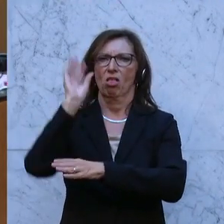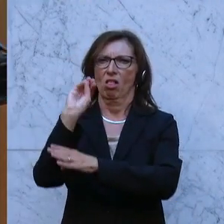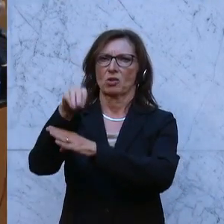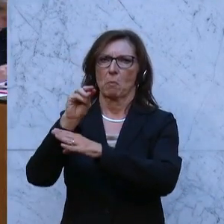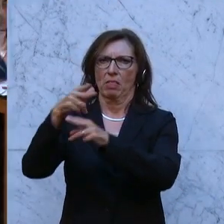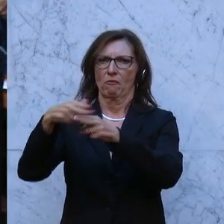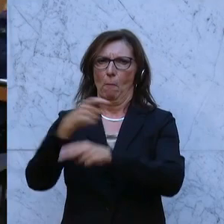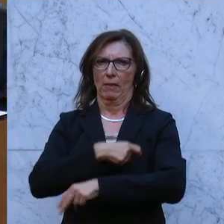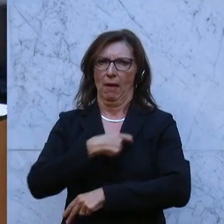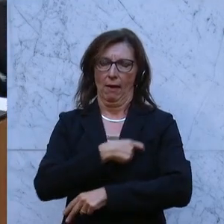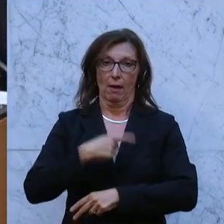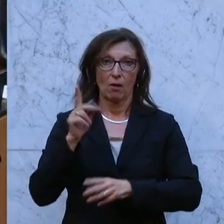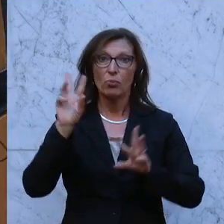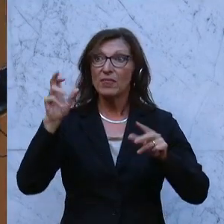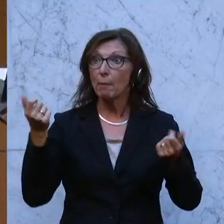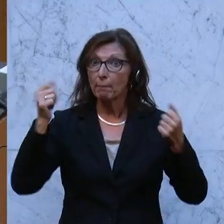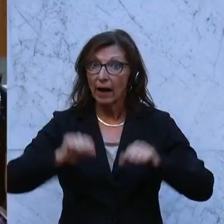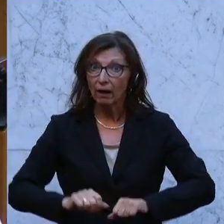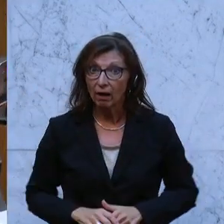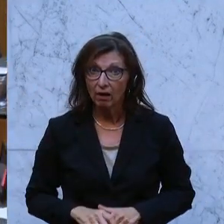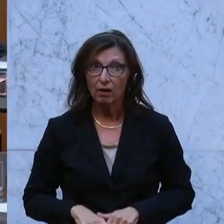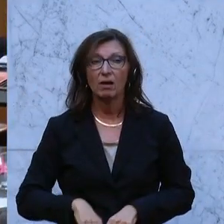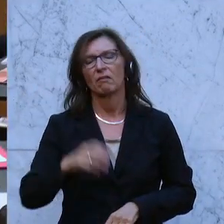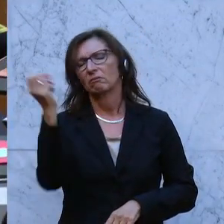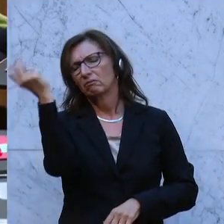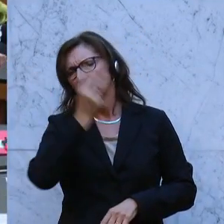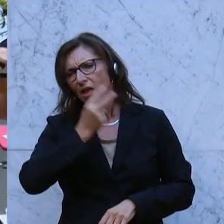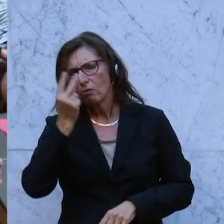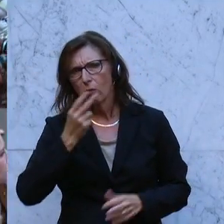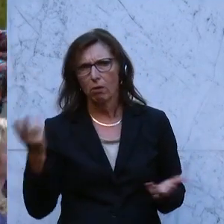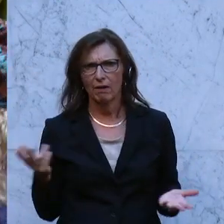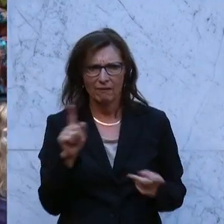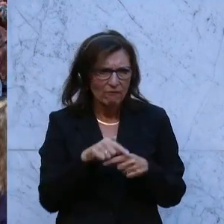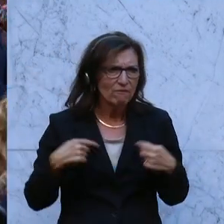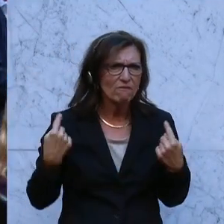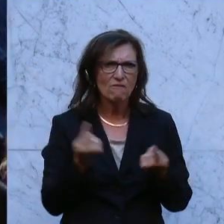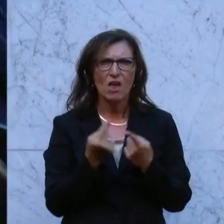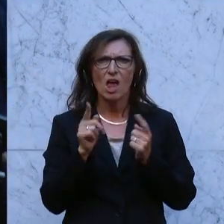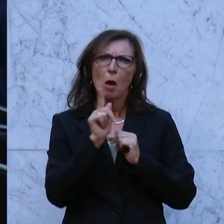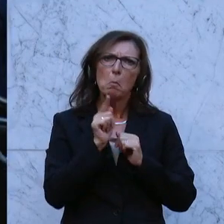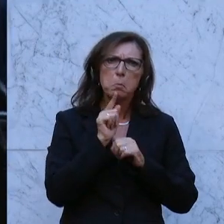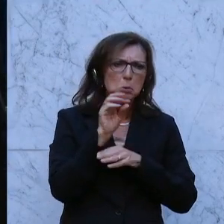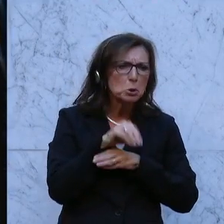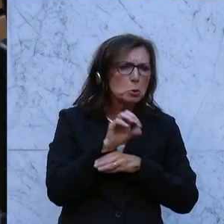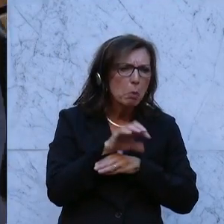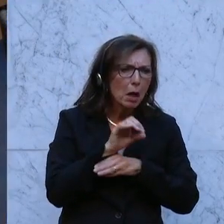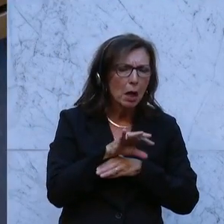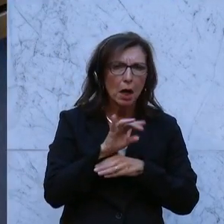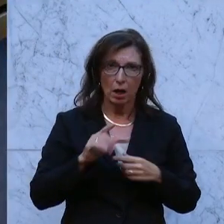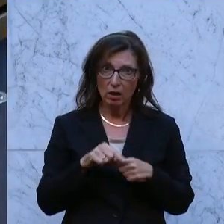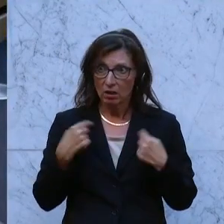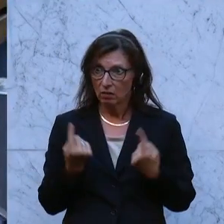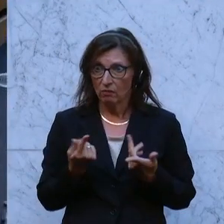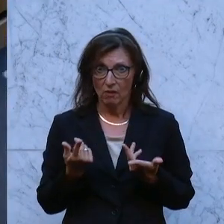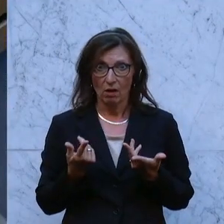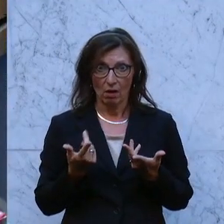Und zu den Banken. Natürlich, wir alle, die kleinen Sparerinnen und Sparer, haben die Banken